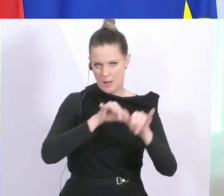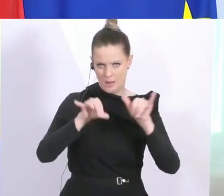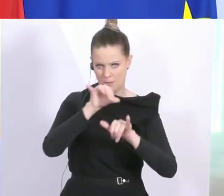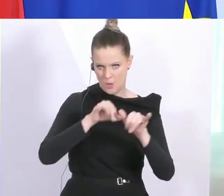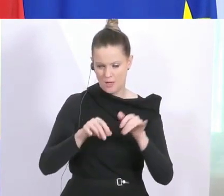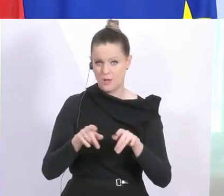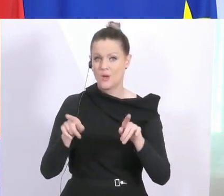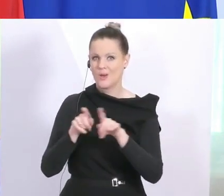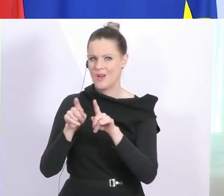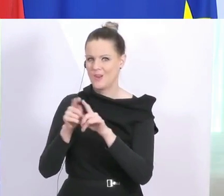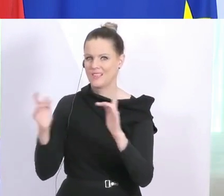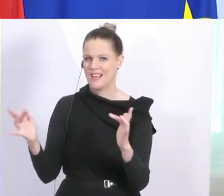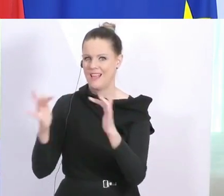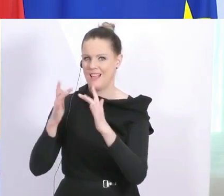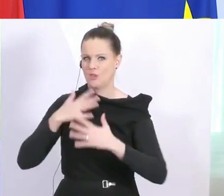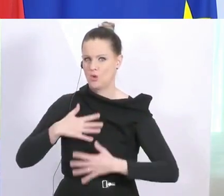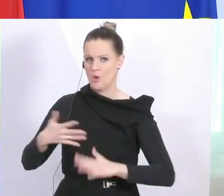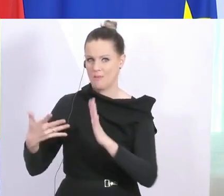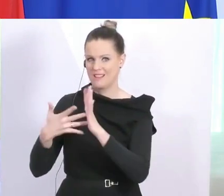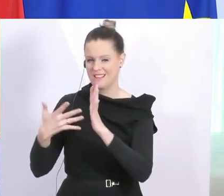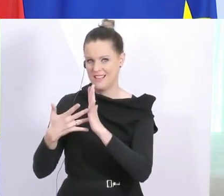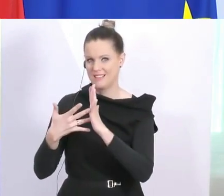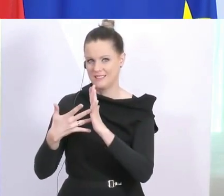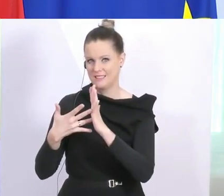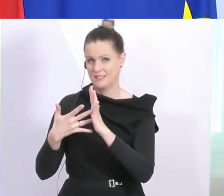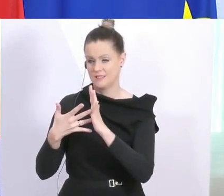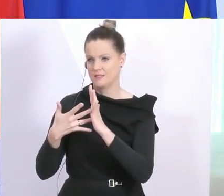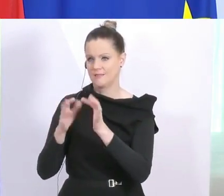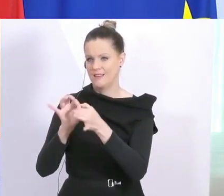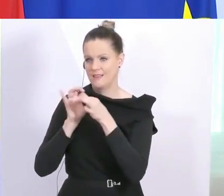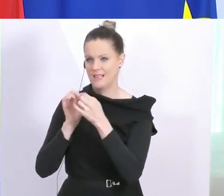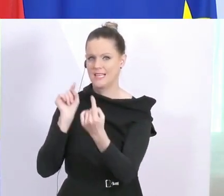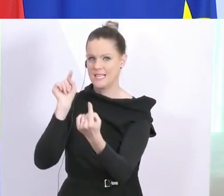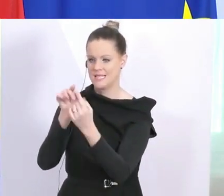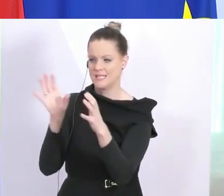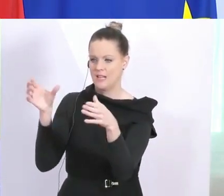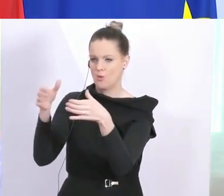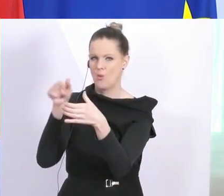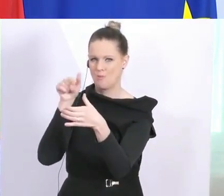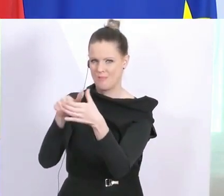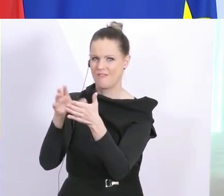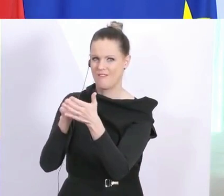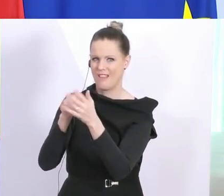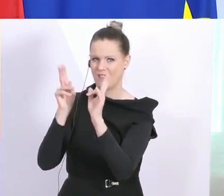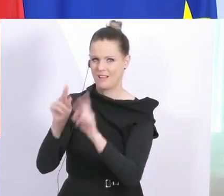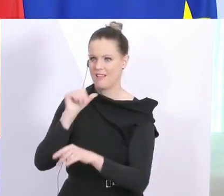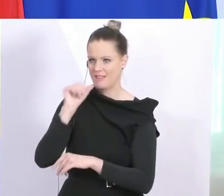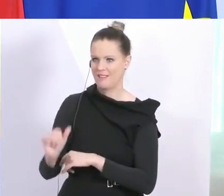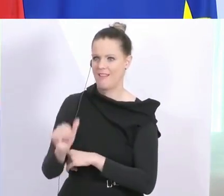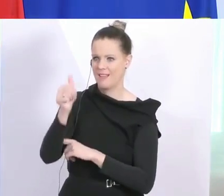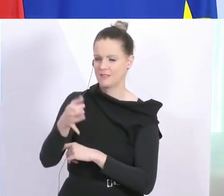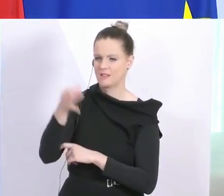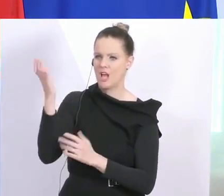Antikörpertests, die natürlich nur sehr zielgerichtet eingesetzt werden können, weil sie nicht am ersten Tag